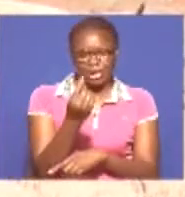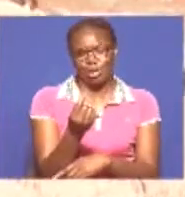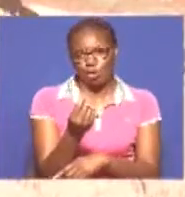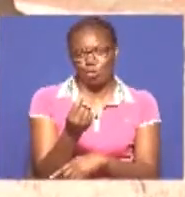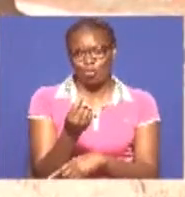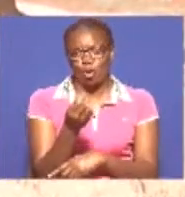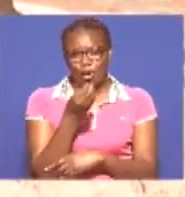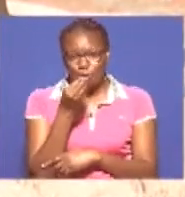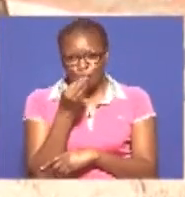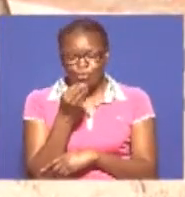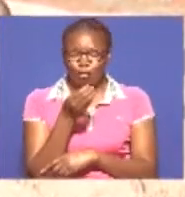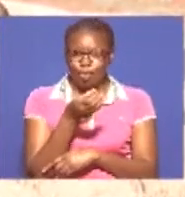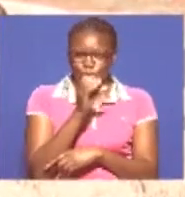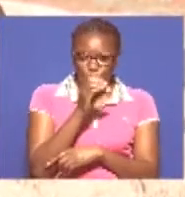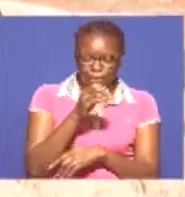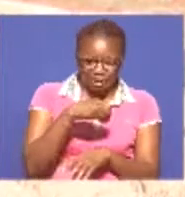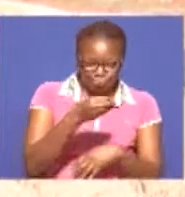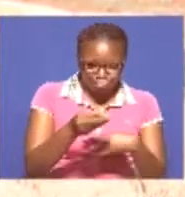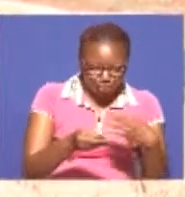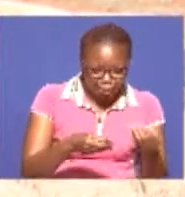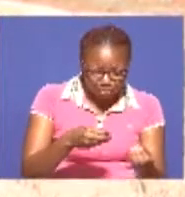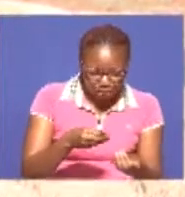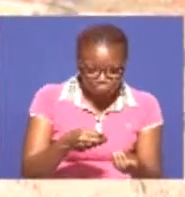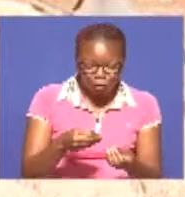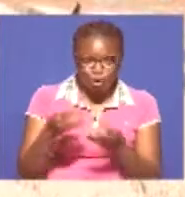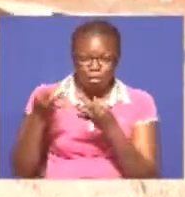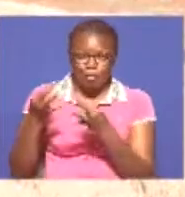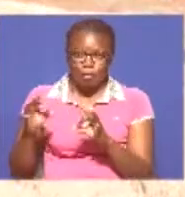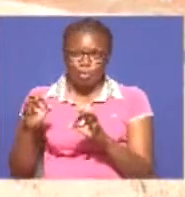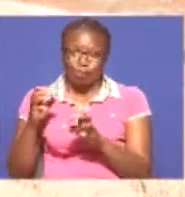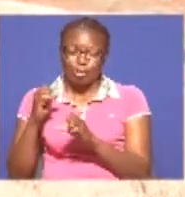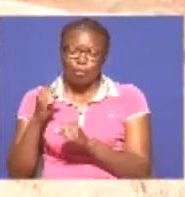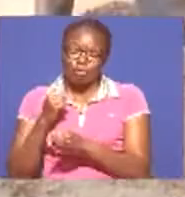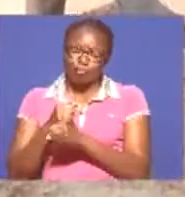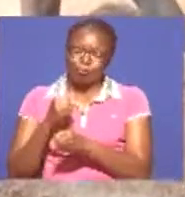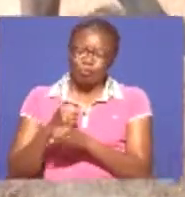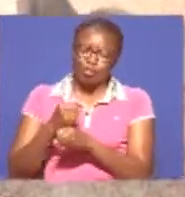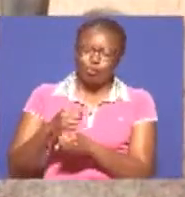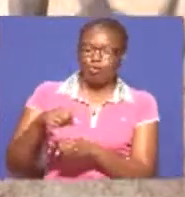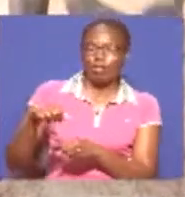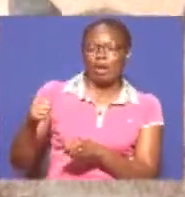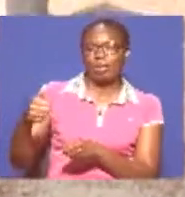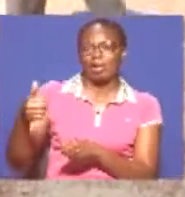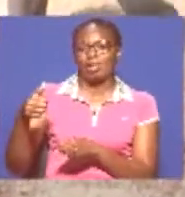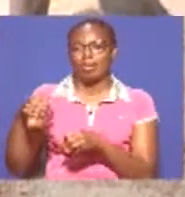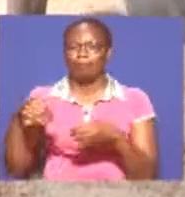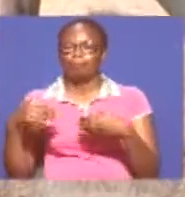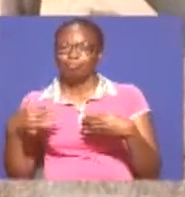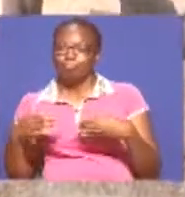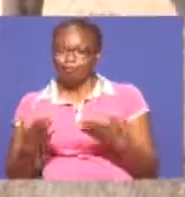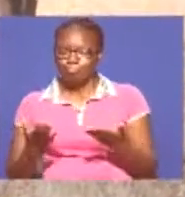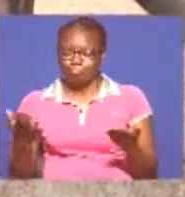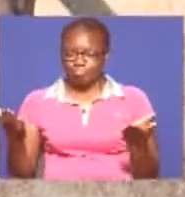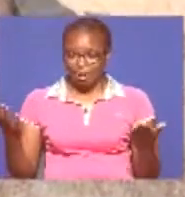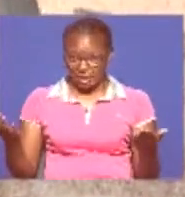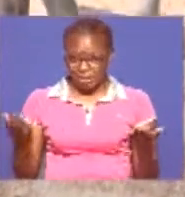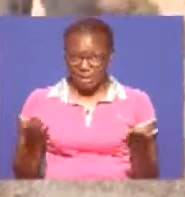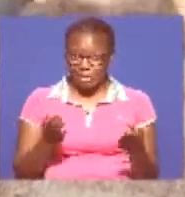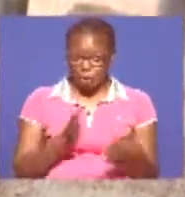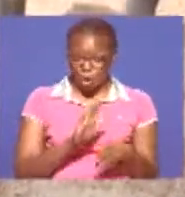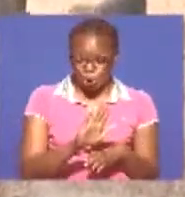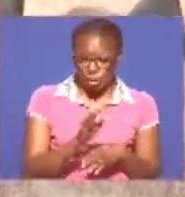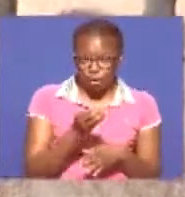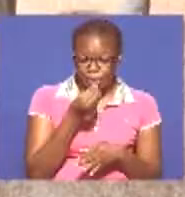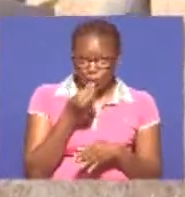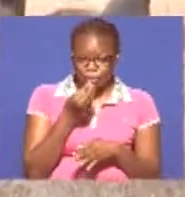wa kufanya kazi zingine Liwapo unatengeza lishe yako Mwenyewe kwa ajili ya mifugo wako Hakikisha inaviritubisho